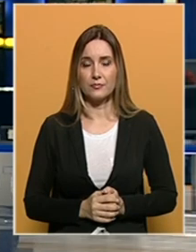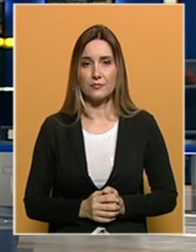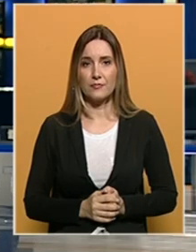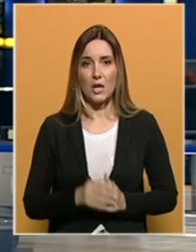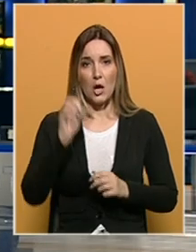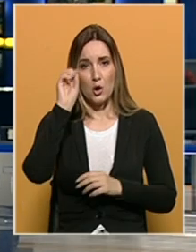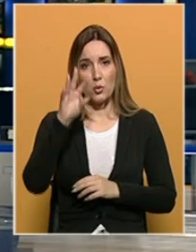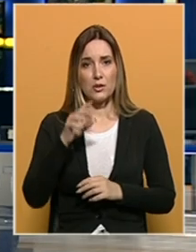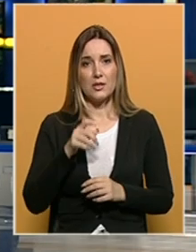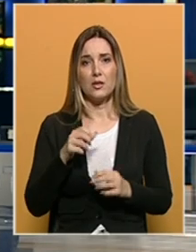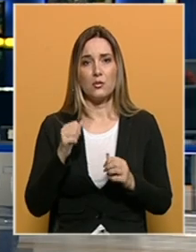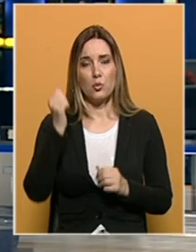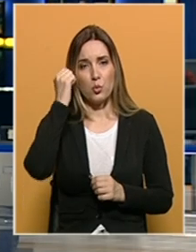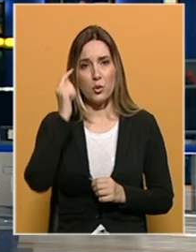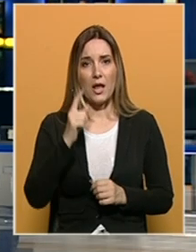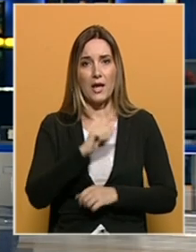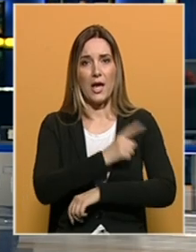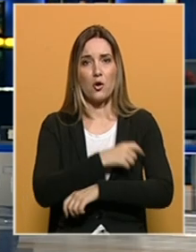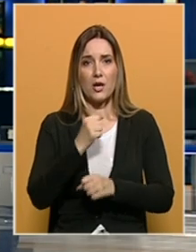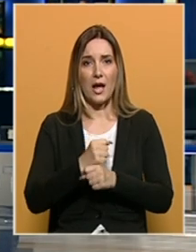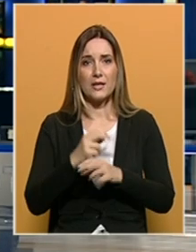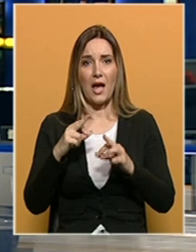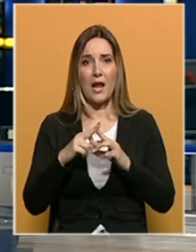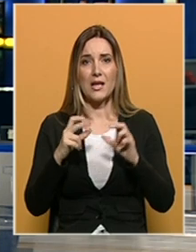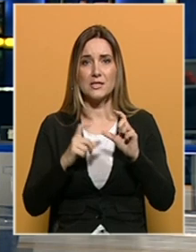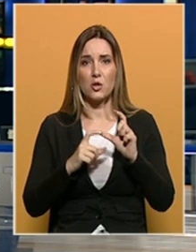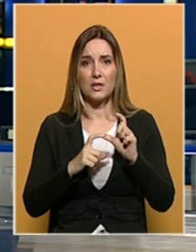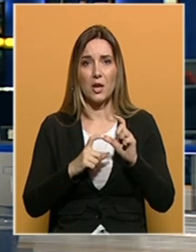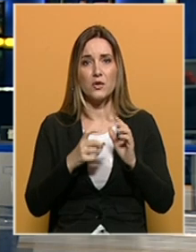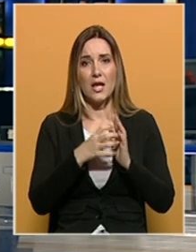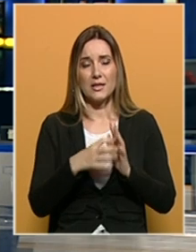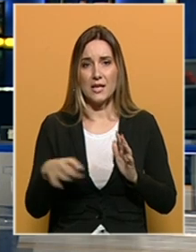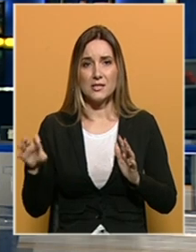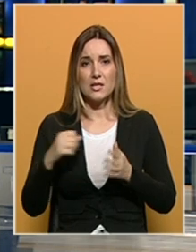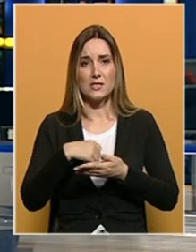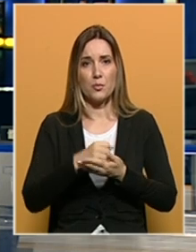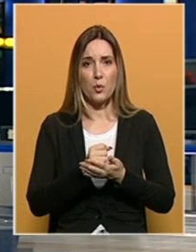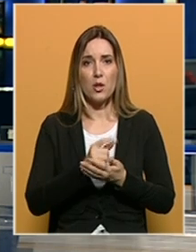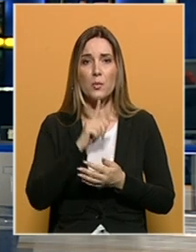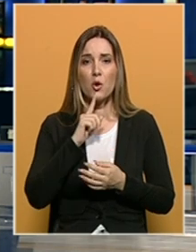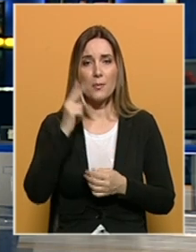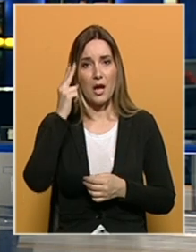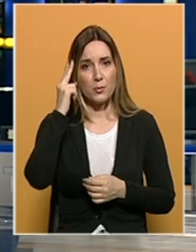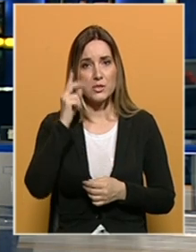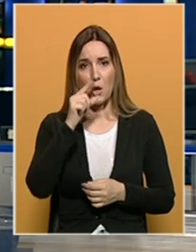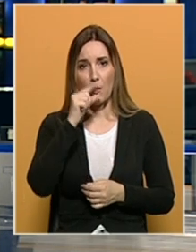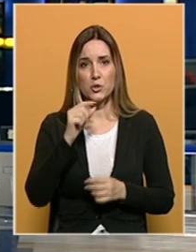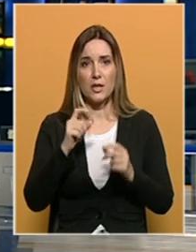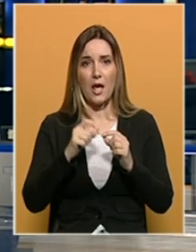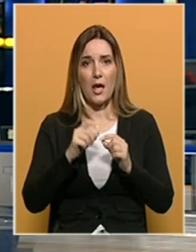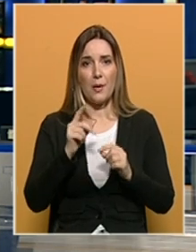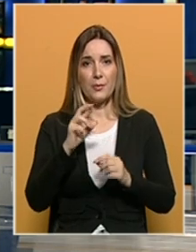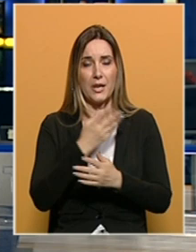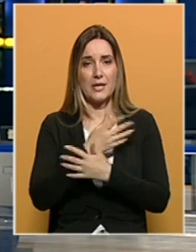Rudnik mrkog uglja i heroje rada Alija Sirotanović decenijama su simboli po kojima je poznata opština Breza.